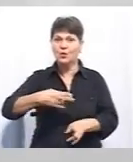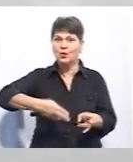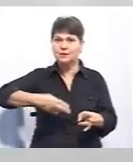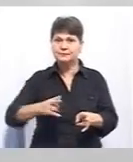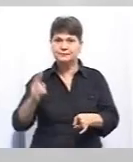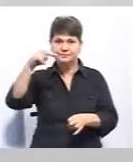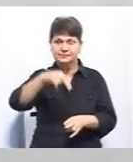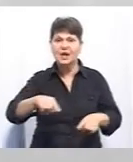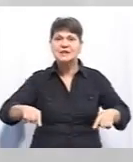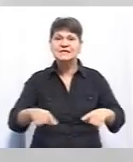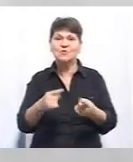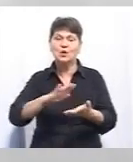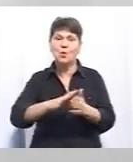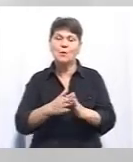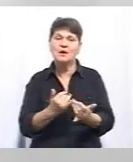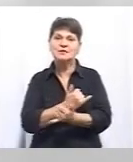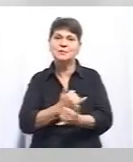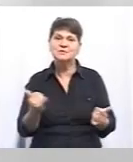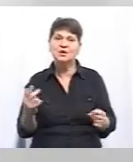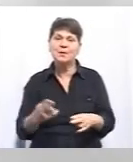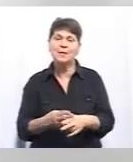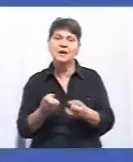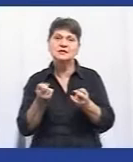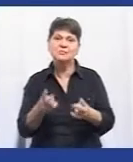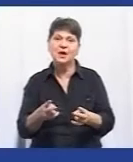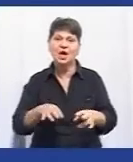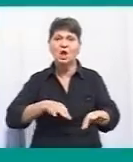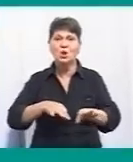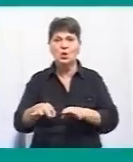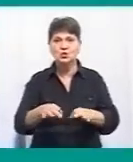переїздів, створення умов для забезпечення безпеки дорожнього руху.